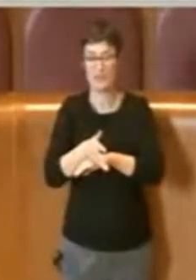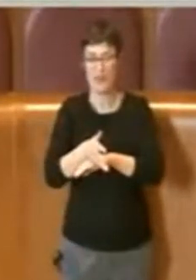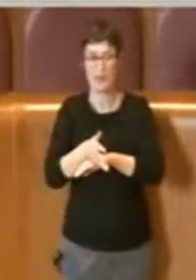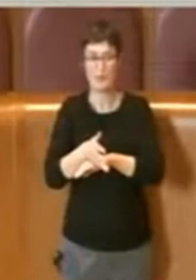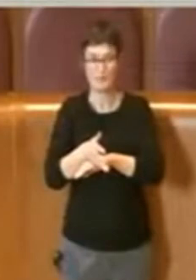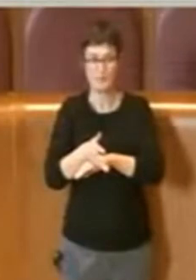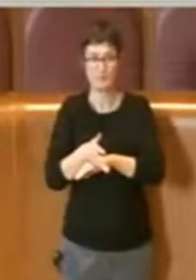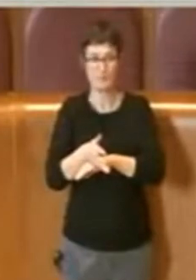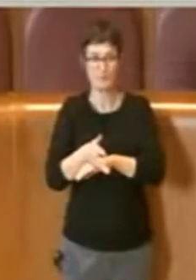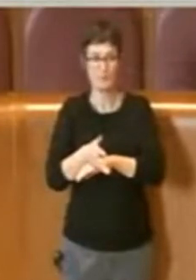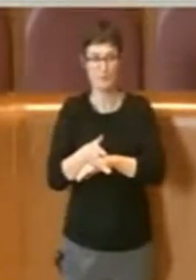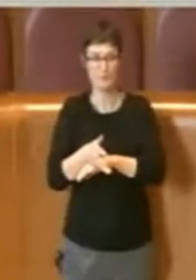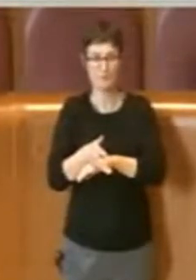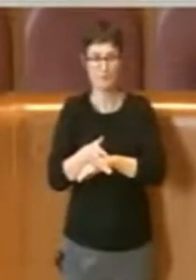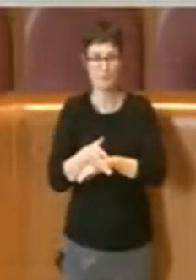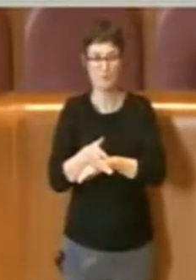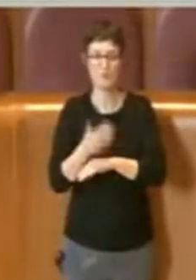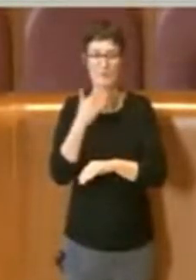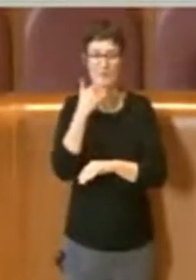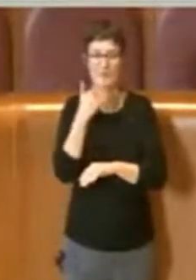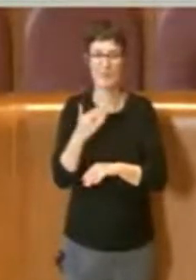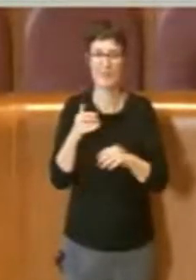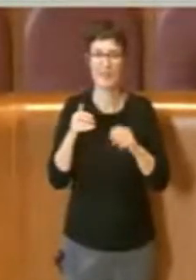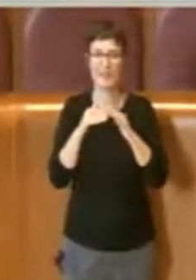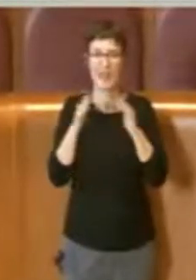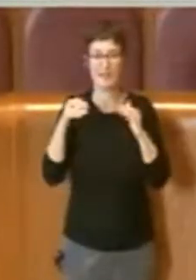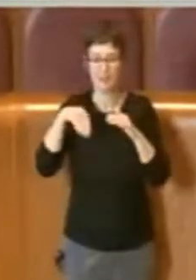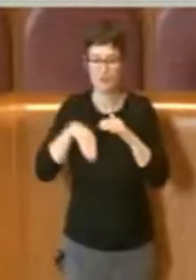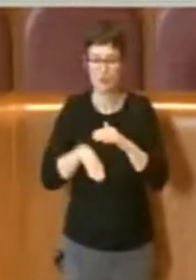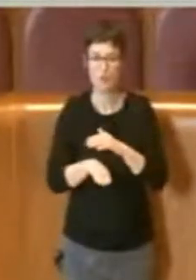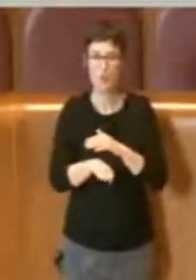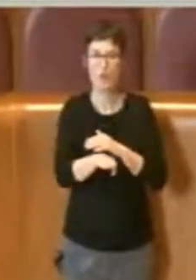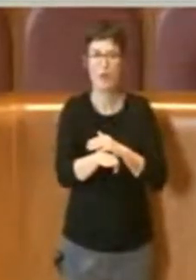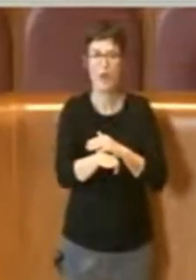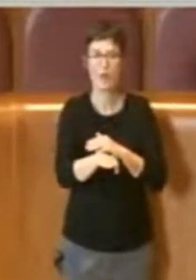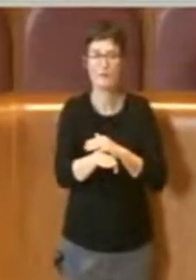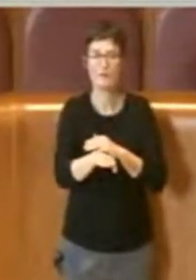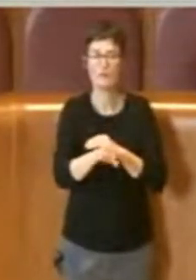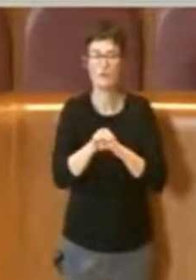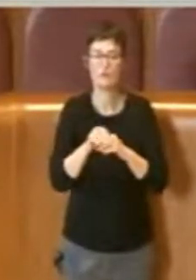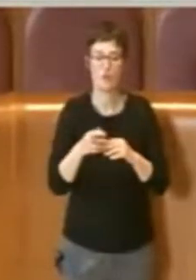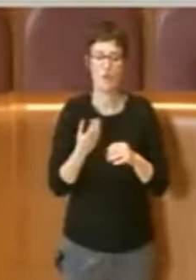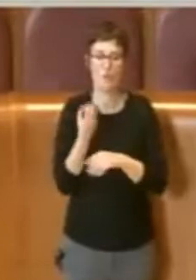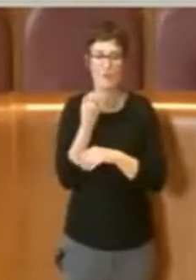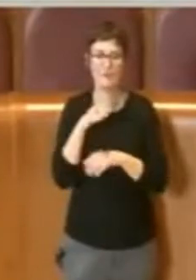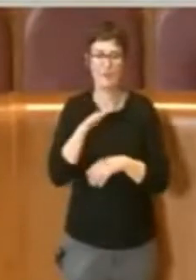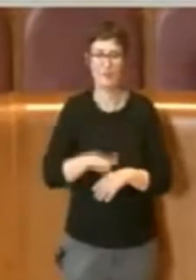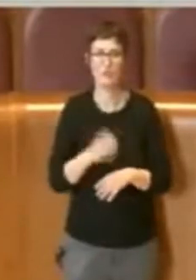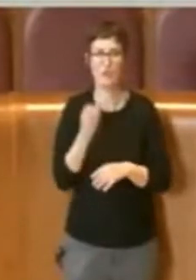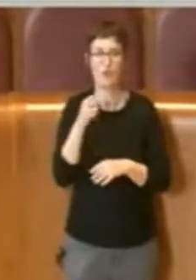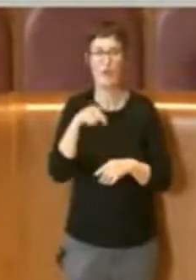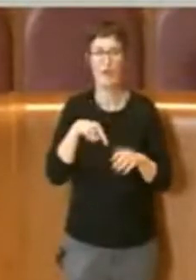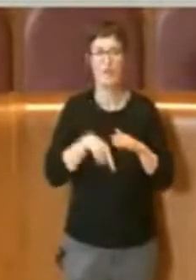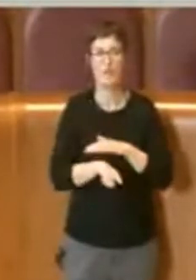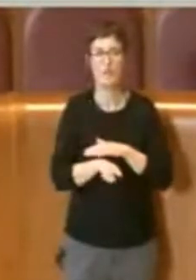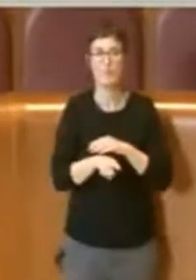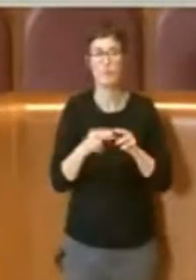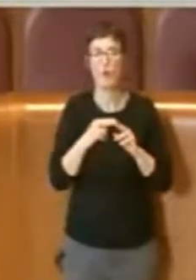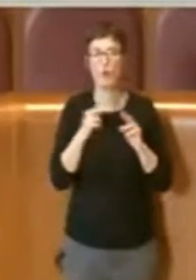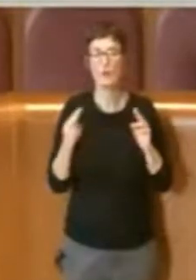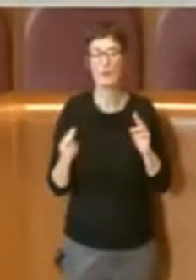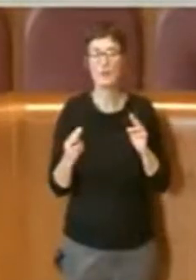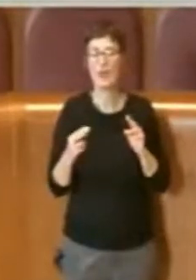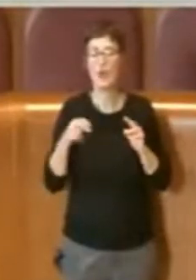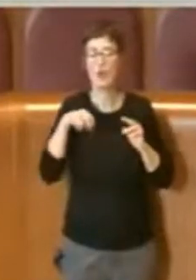realizzazione del sottopasso verso la stazione metro Ponte Lungo o sottopassi ciclopedonali di attraversamento del ponte